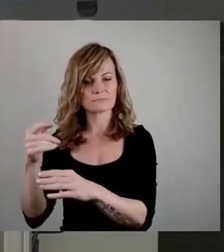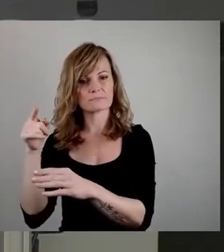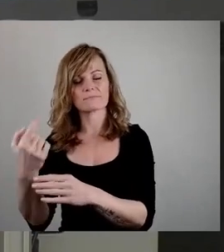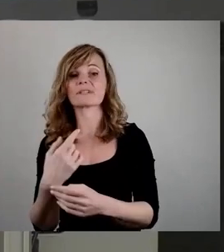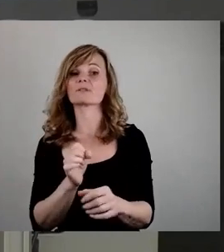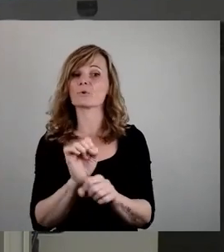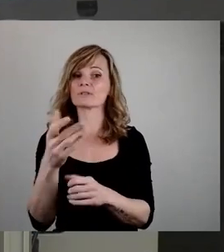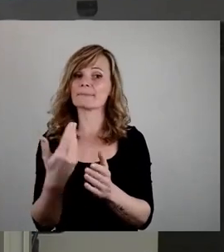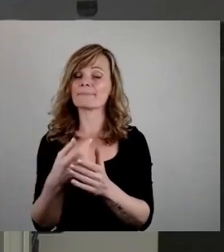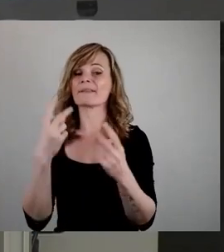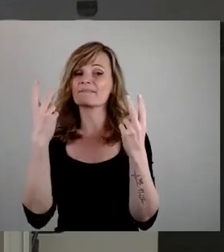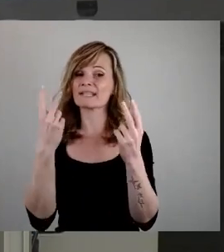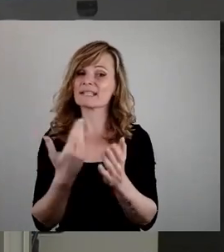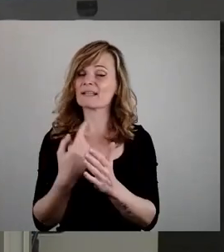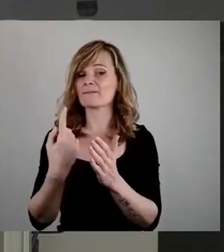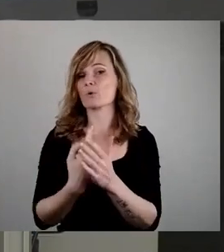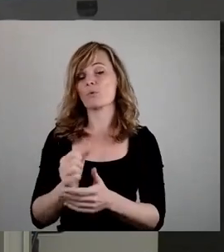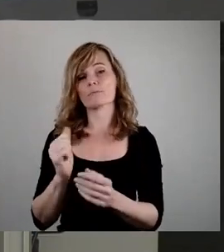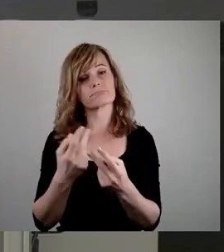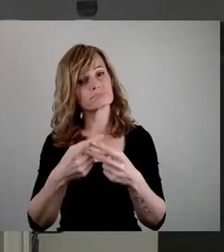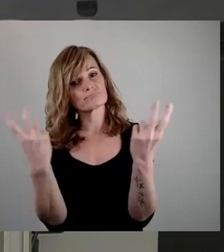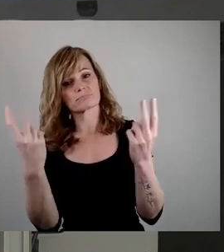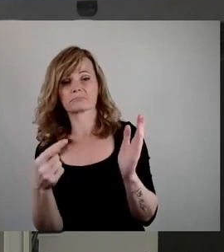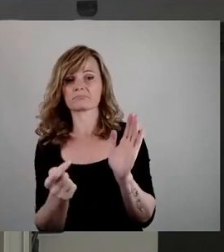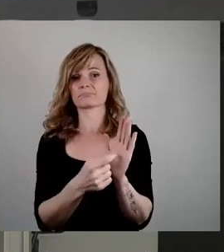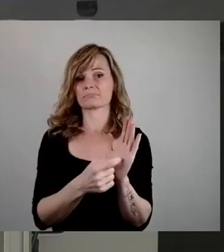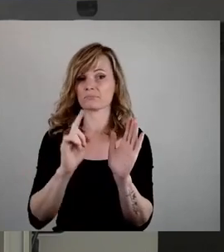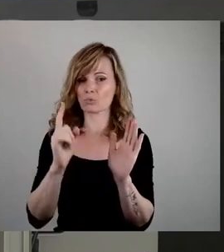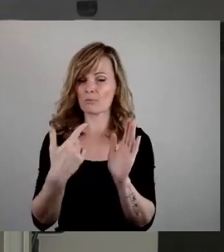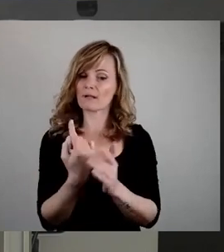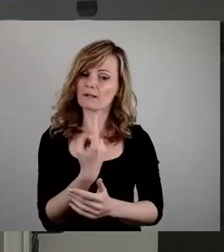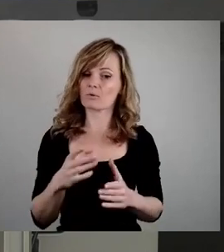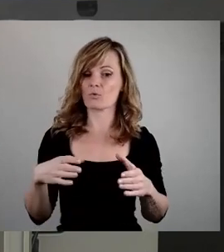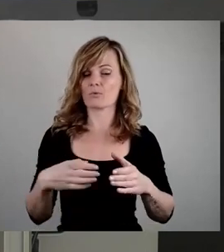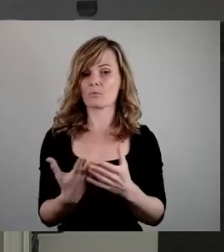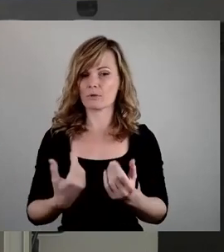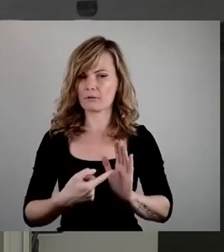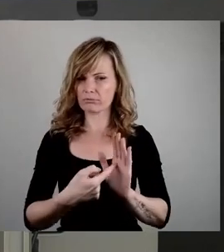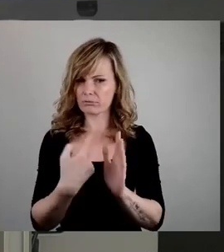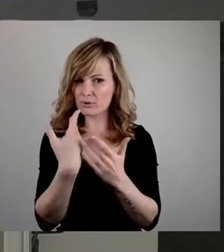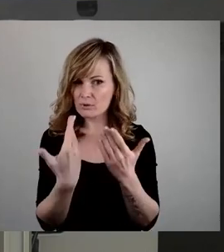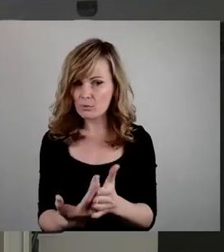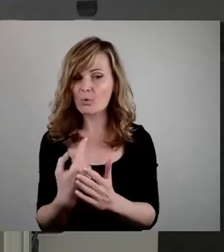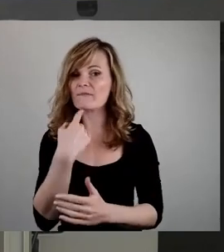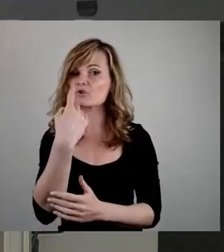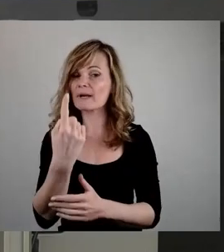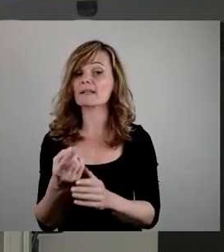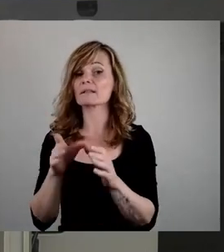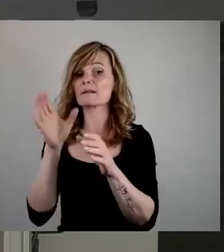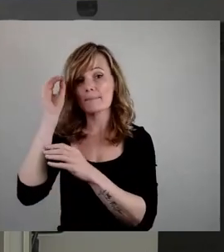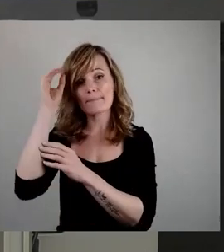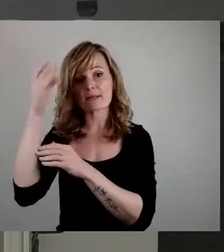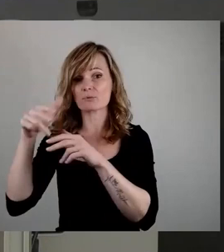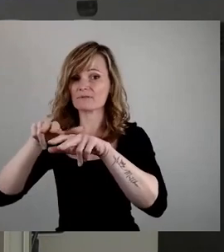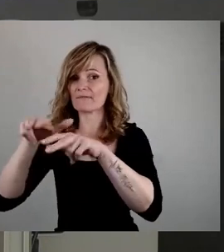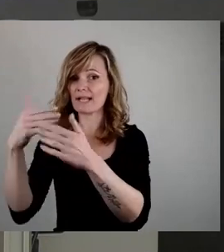noch einmal zu formulieren, auch hier als Kommune ganz deutlich zu machen. Denn nur so kann das Versprechen der Bildungsverwaltung, was in allen Einbringungen gemacht